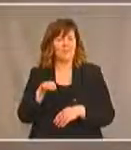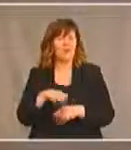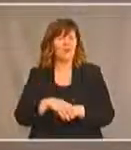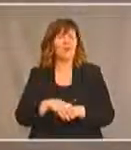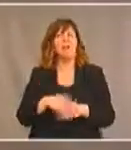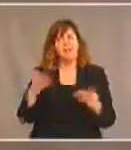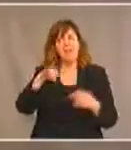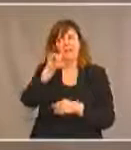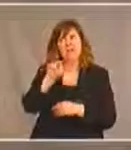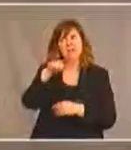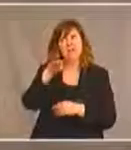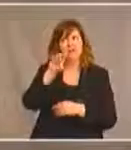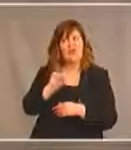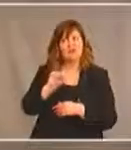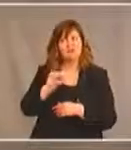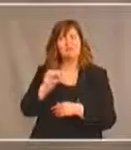James, vous de nouveau.